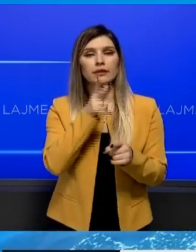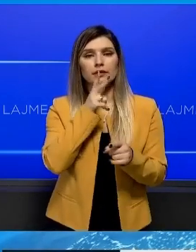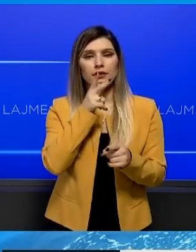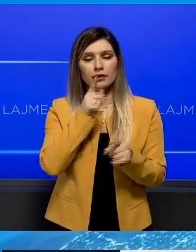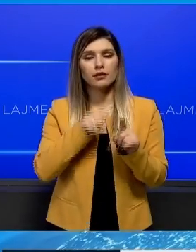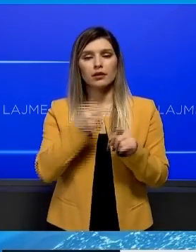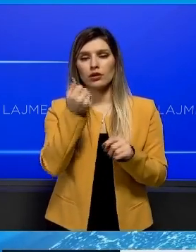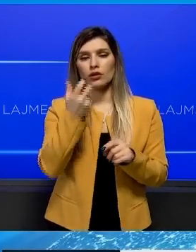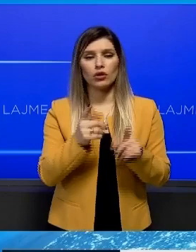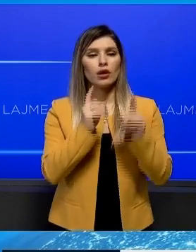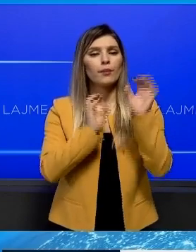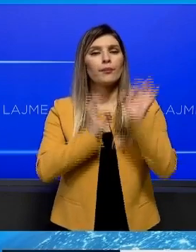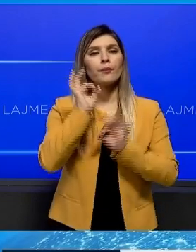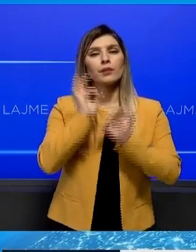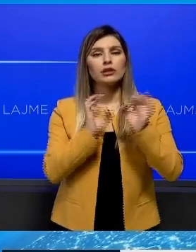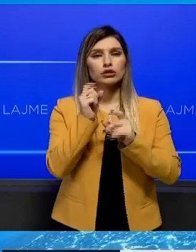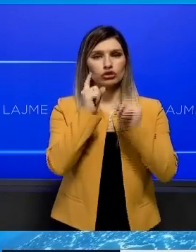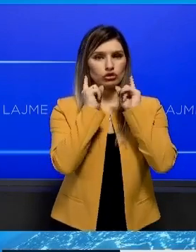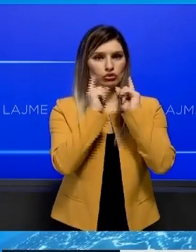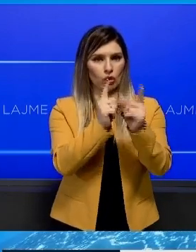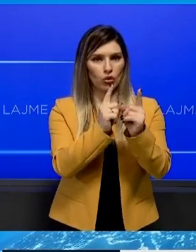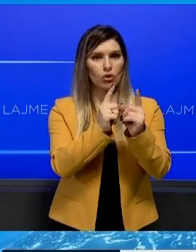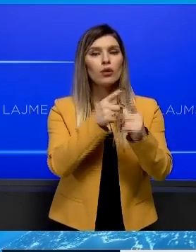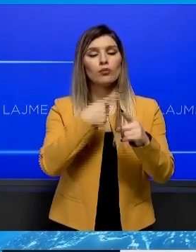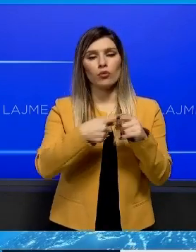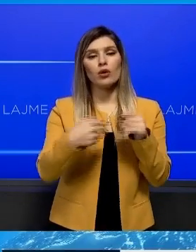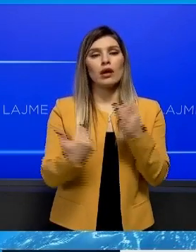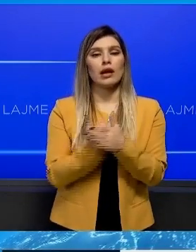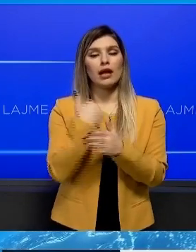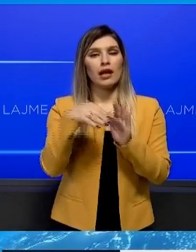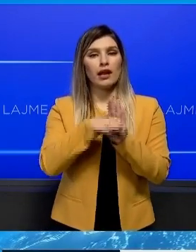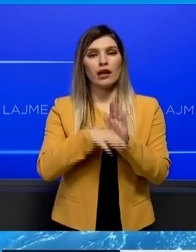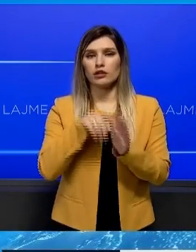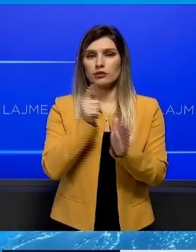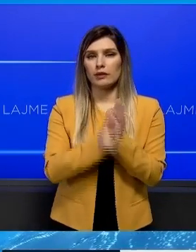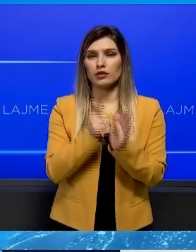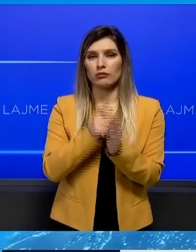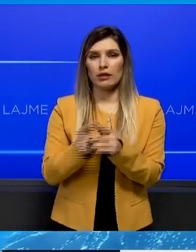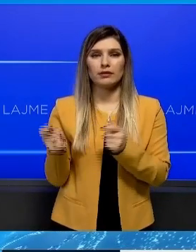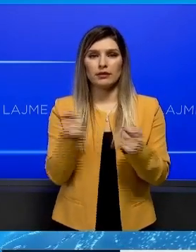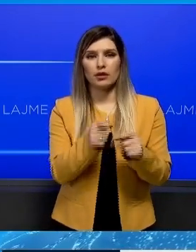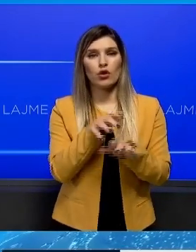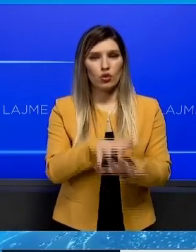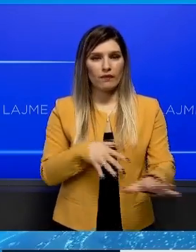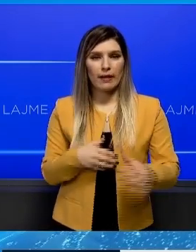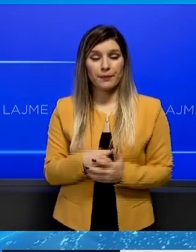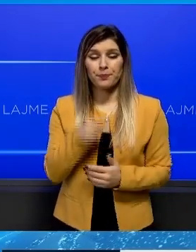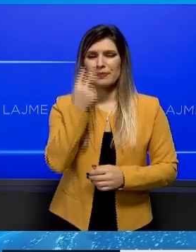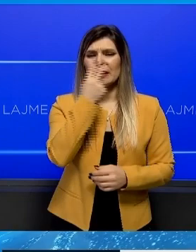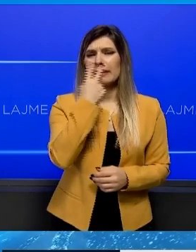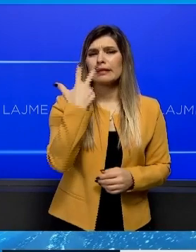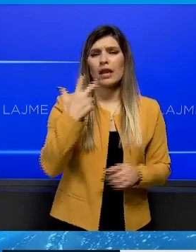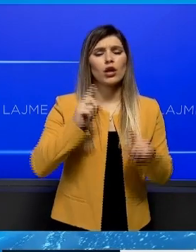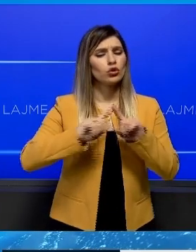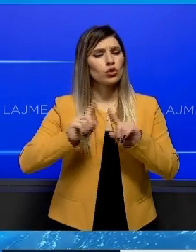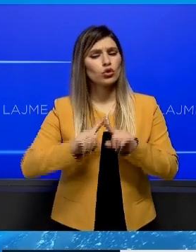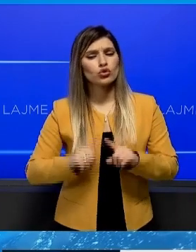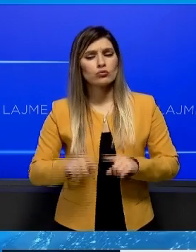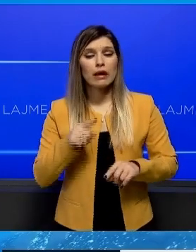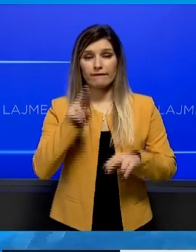ketë zvoglim të koeficientit dhe silje në sa më të shpejt të ligjit për paga në kuvend. Në mesin e 23 vendimeve të tjera,